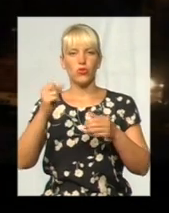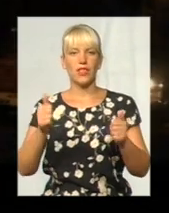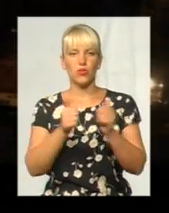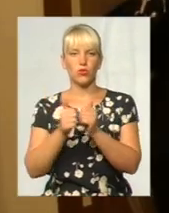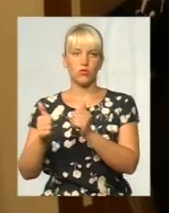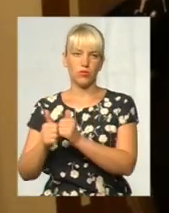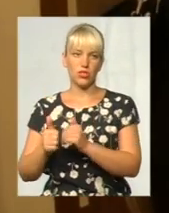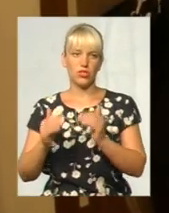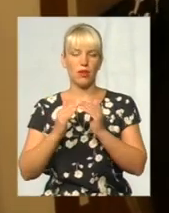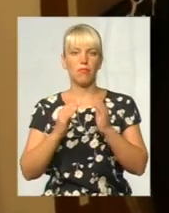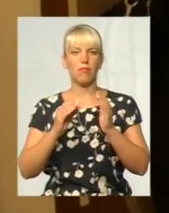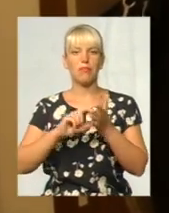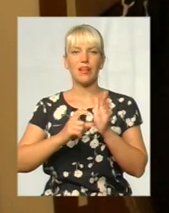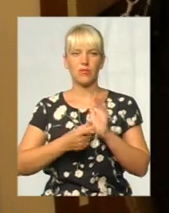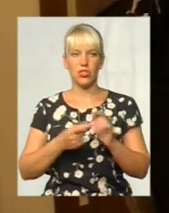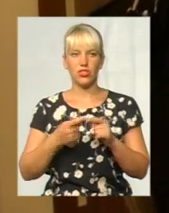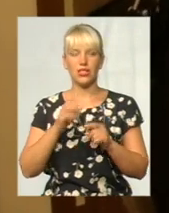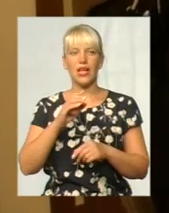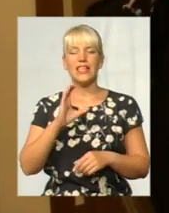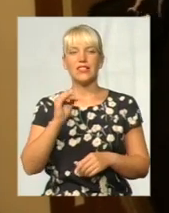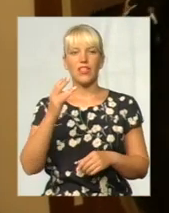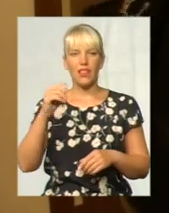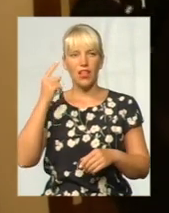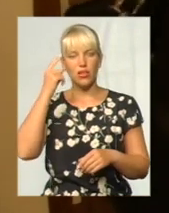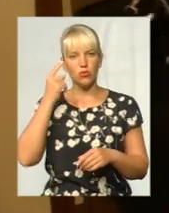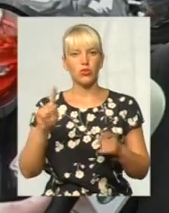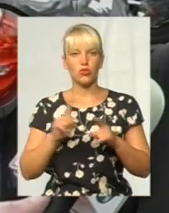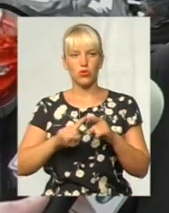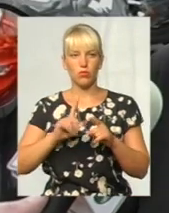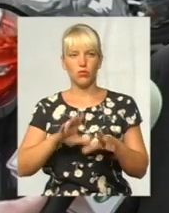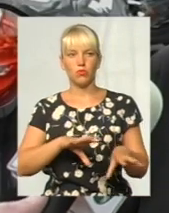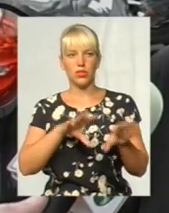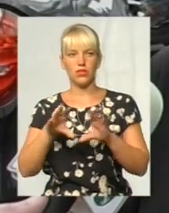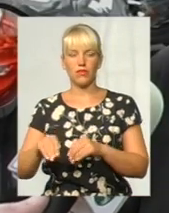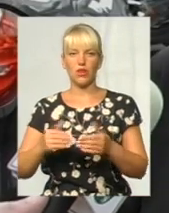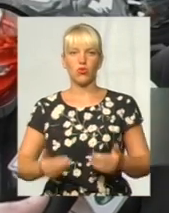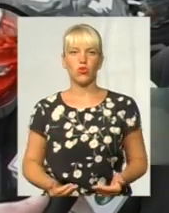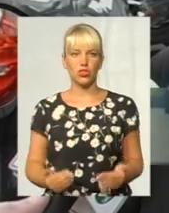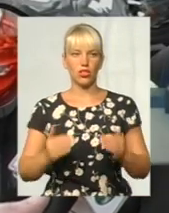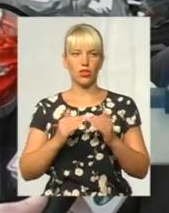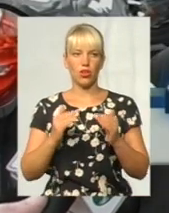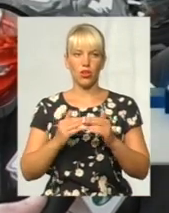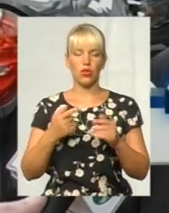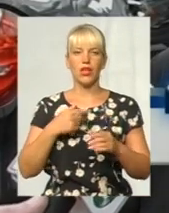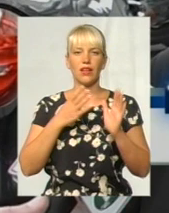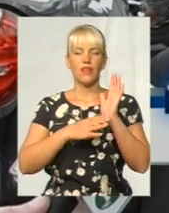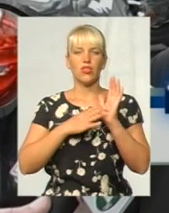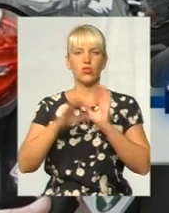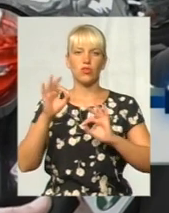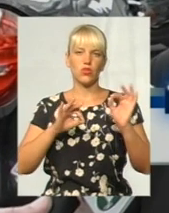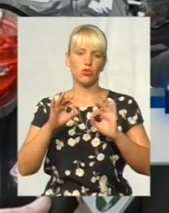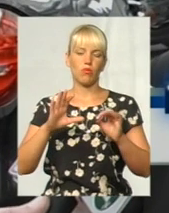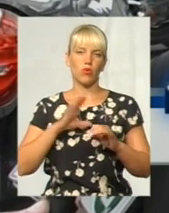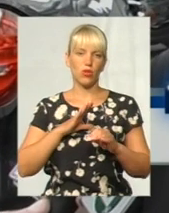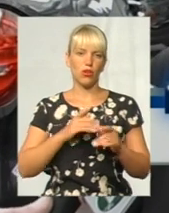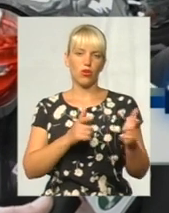приміщення. Світлана Сідих розповідає, незабаром планувала заселятися у нове житло. Майже 90% готовий ремонт, крім кухні. У мене була без ремонту тільки